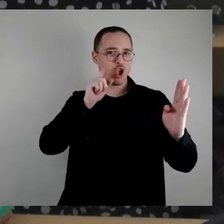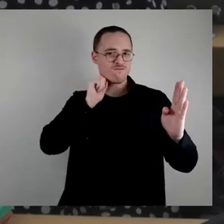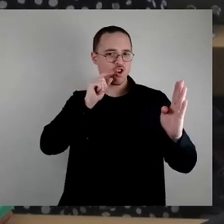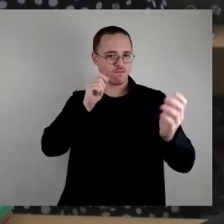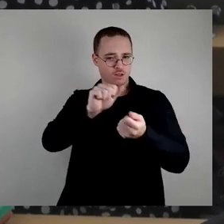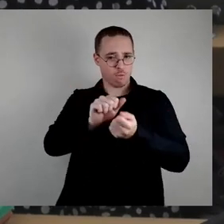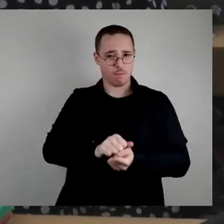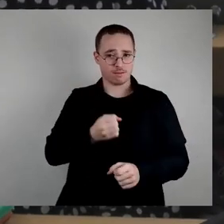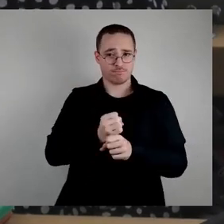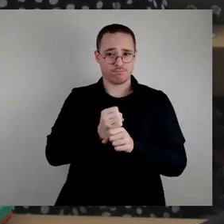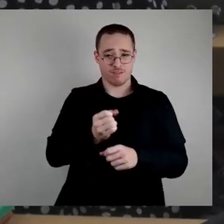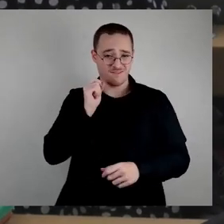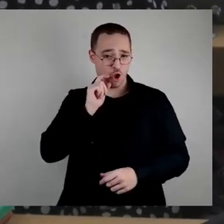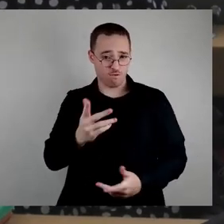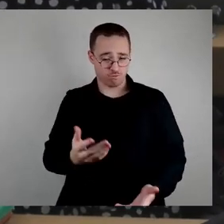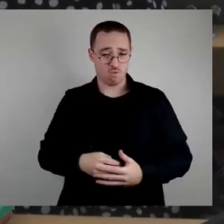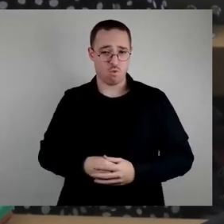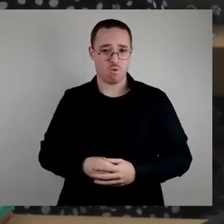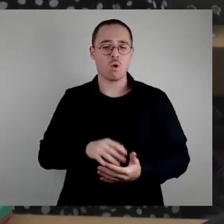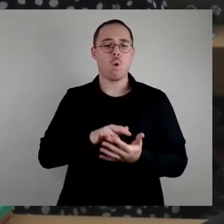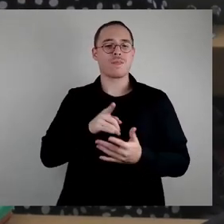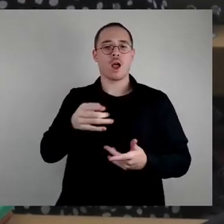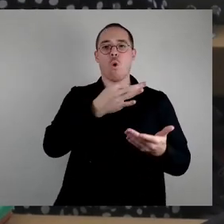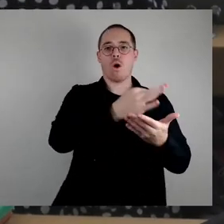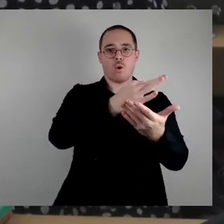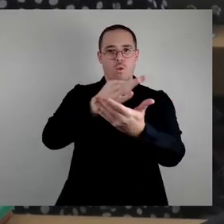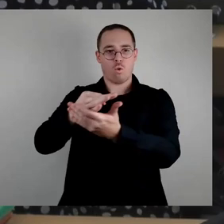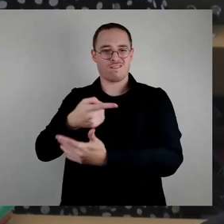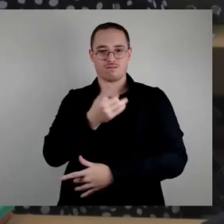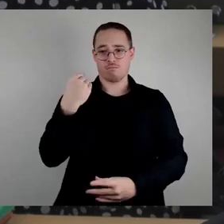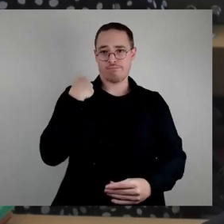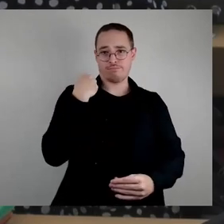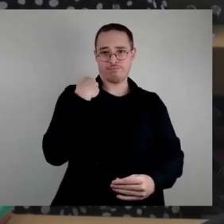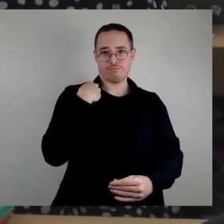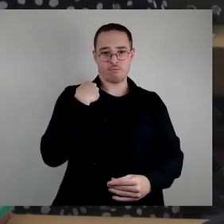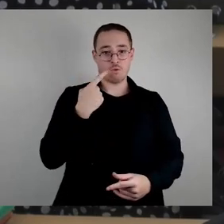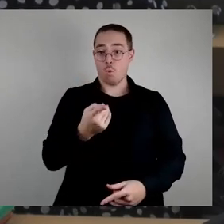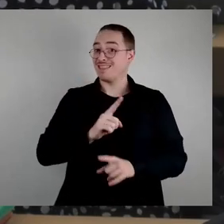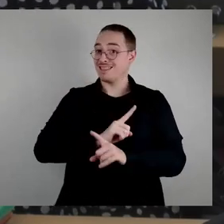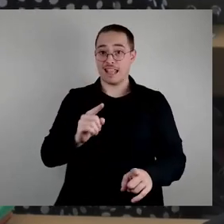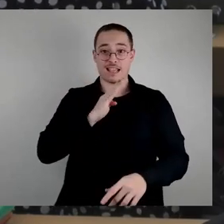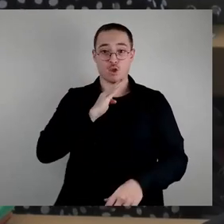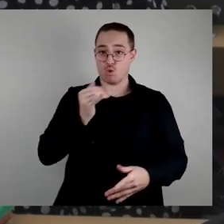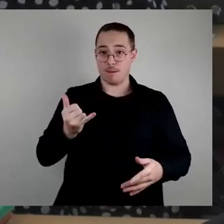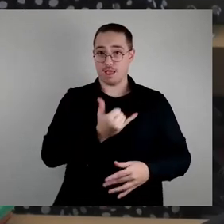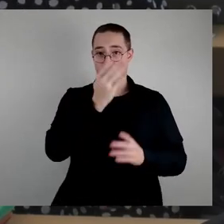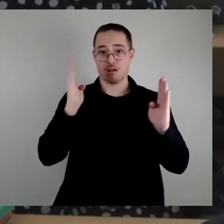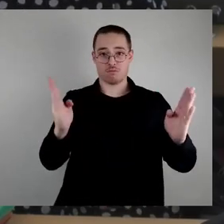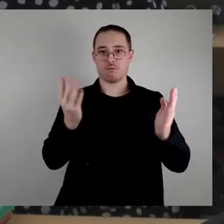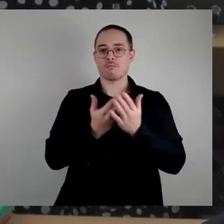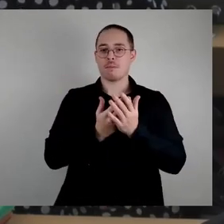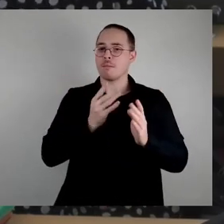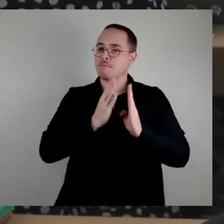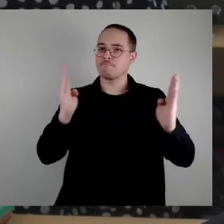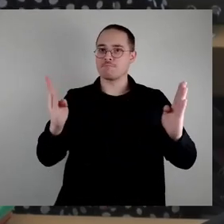Ortschaften die deutlichen Signale bekommen, dass es eben nicht ausreichend ist, nicht zweimal pro Jahr gereinigt